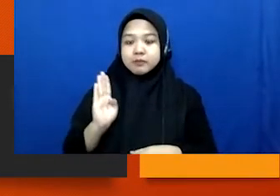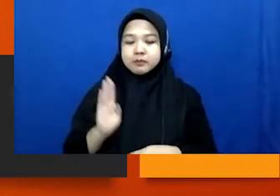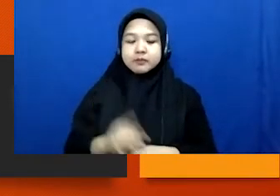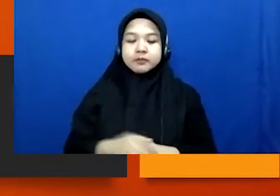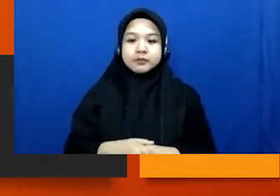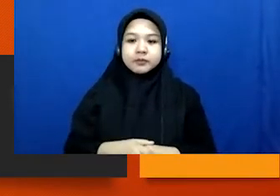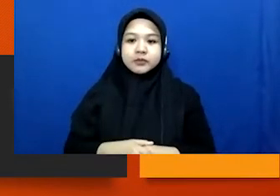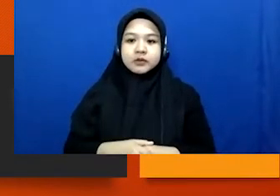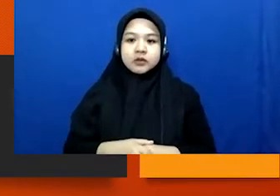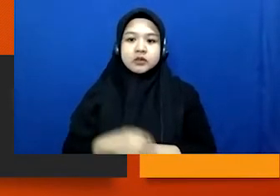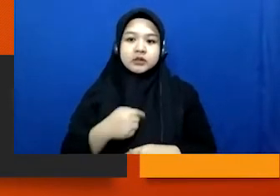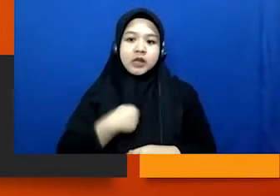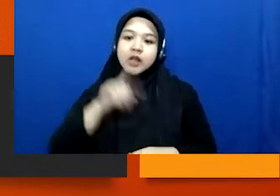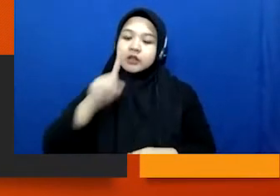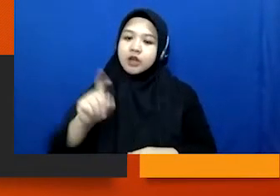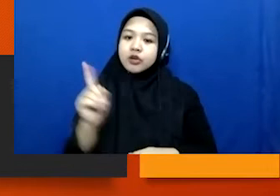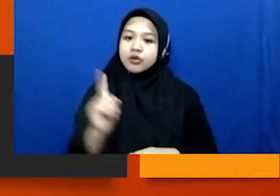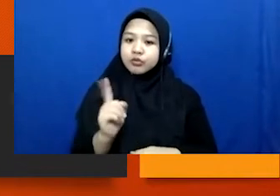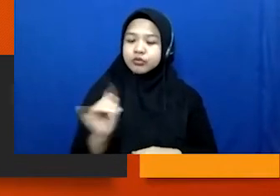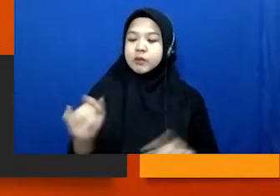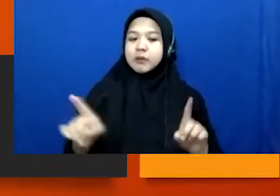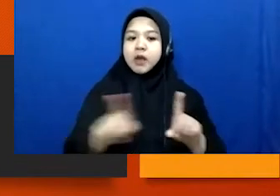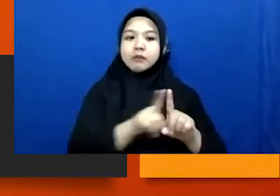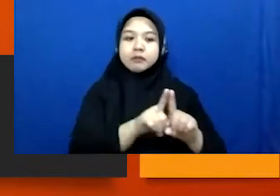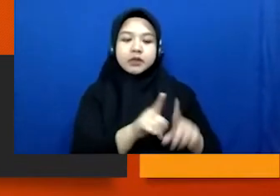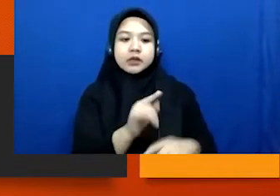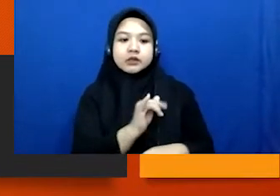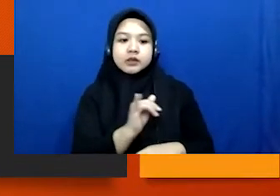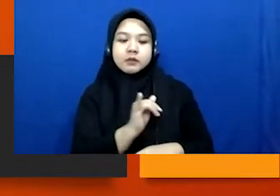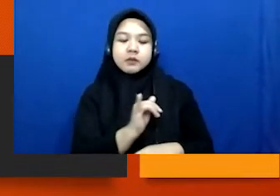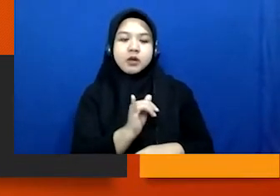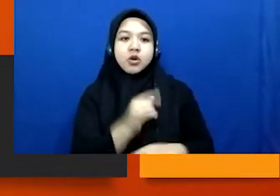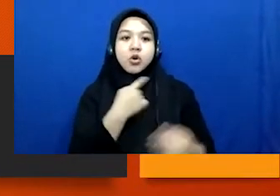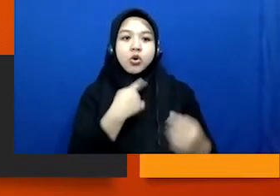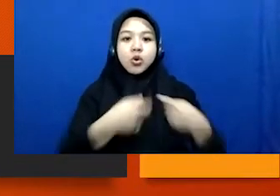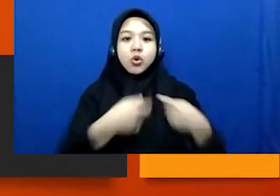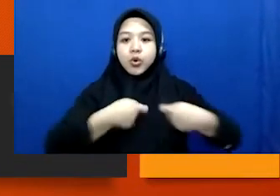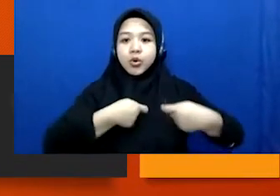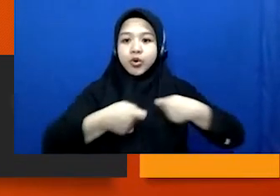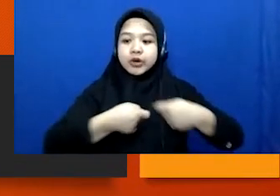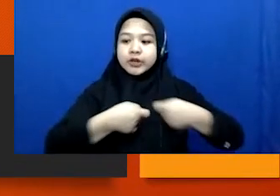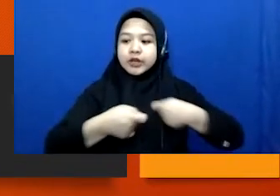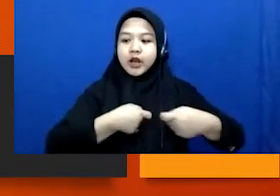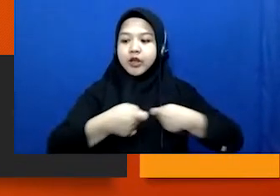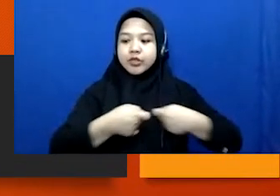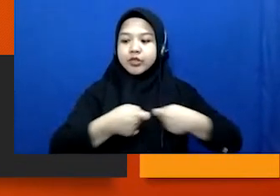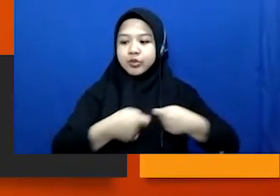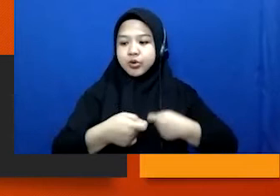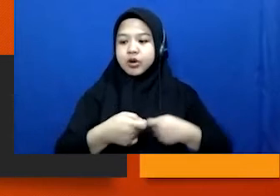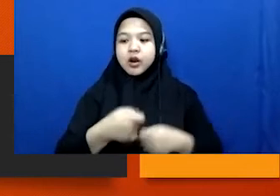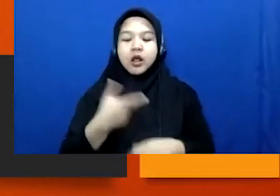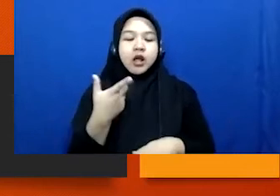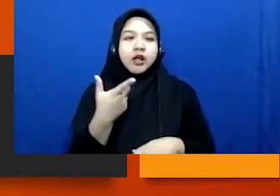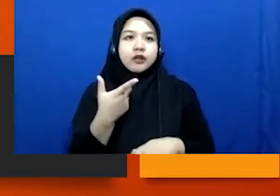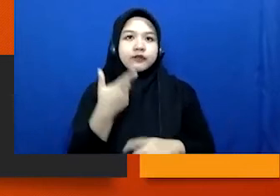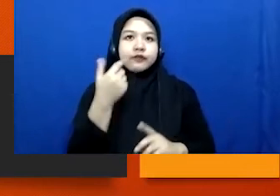terlebih dahulu saya tanya dulu dengan pendampingnya dengan koordinator ini ya advokasi sigap